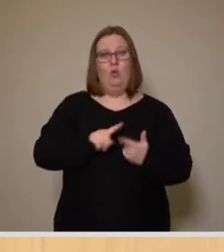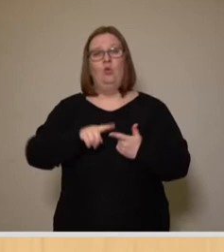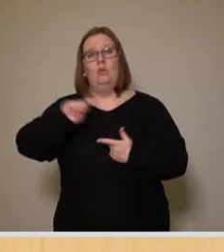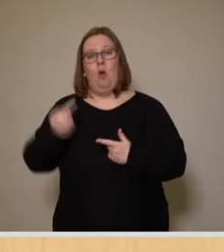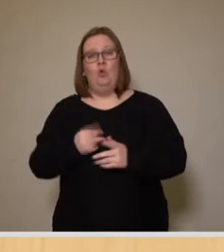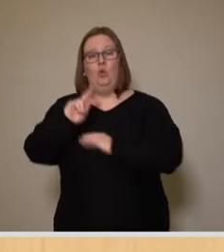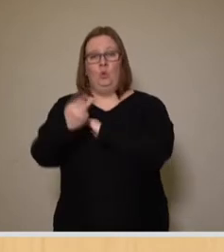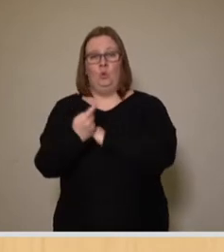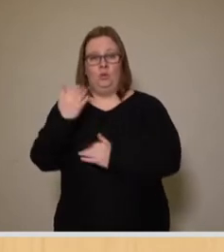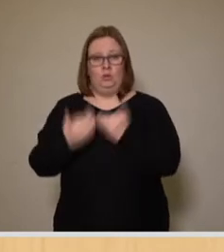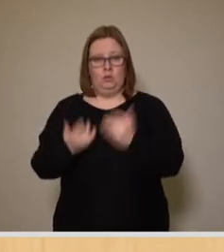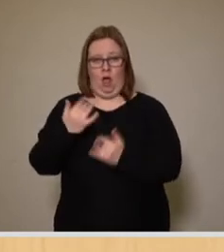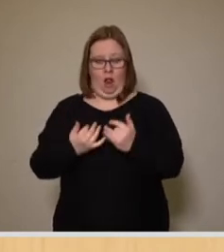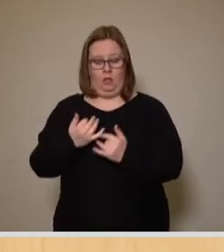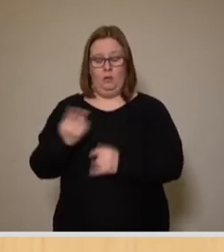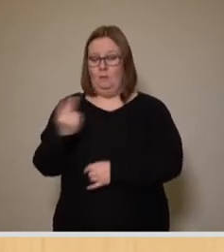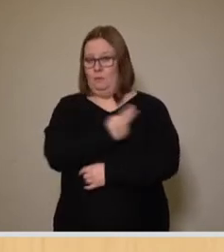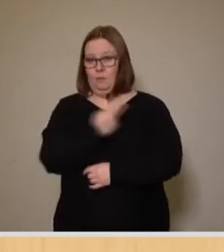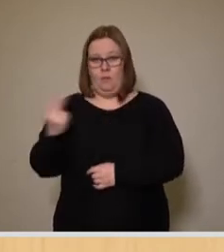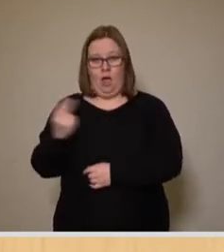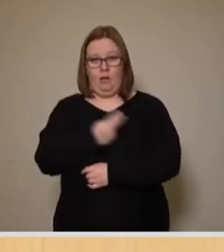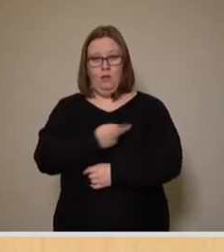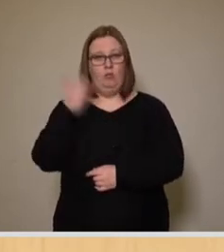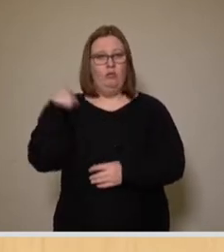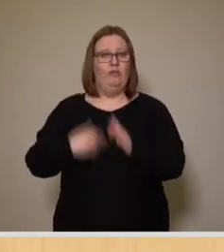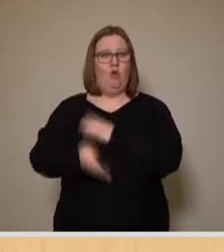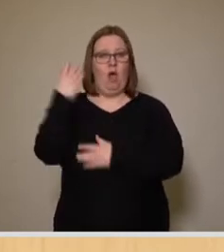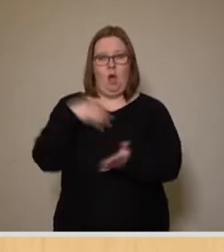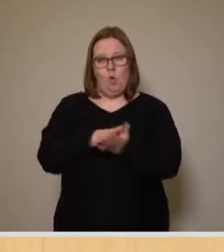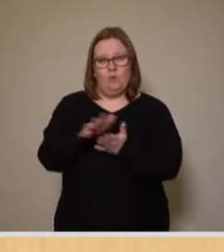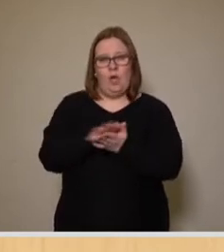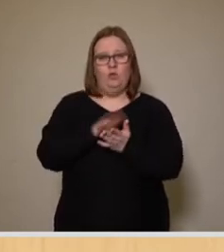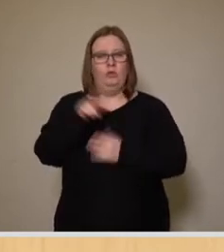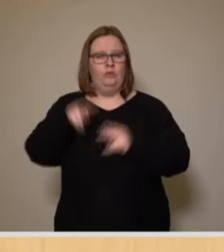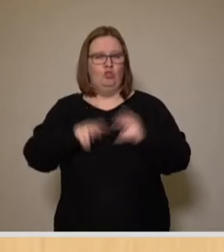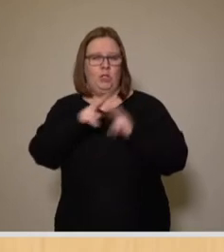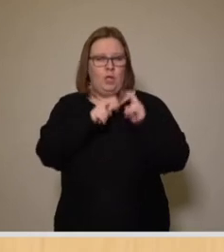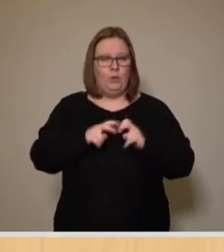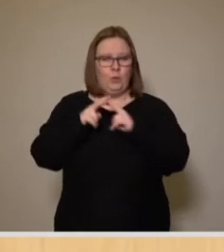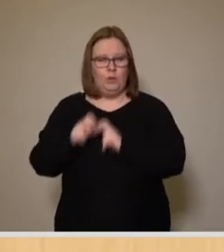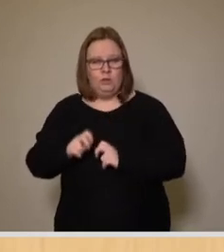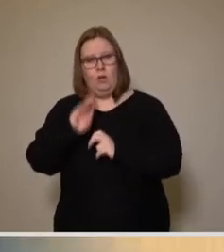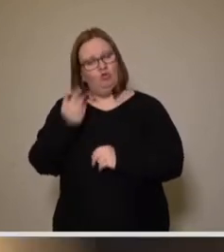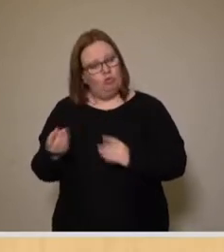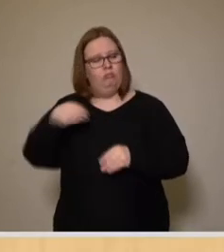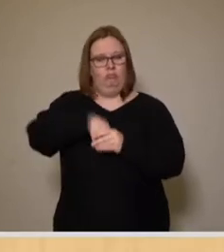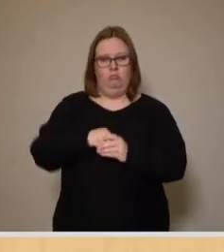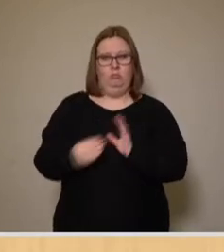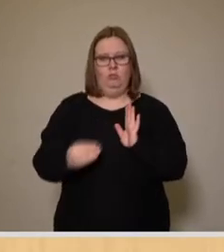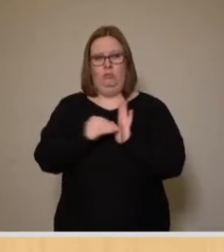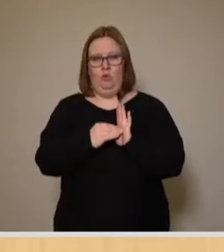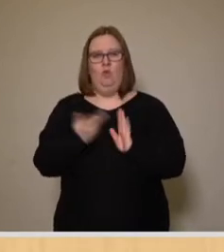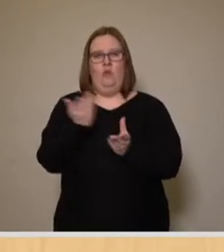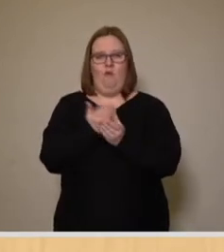die Kundenzahlenprognose andererseits aufgrund umfangreicher Auswertungen und verschiedenen Analysen erstellt und in die